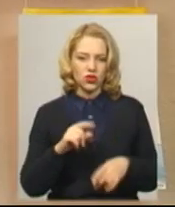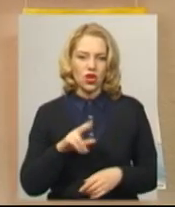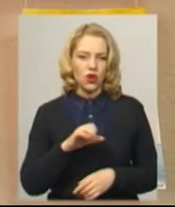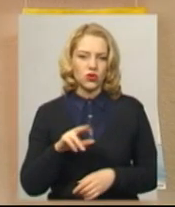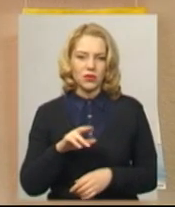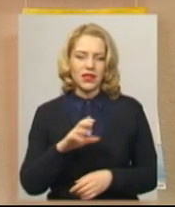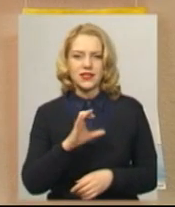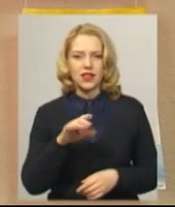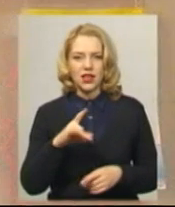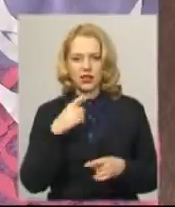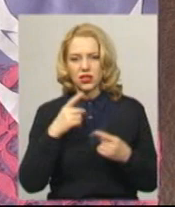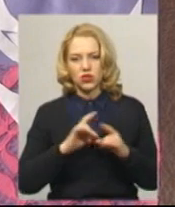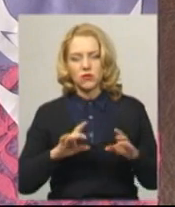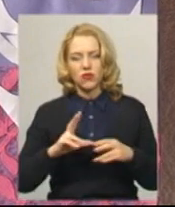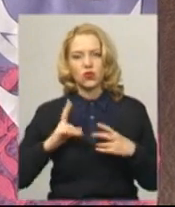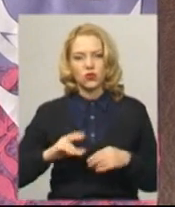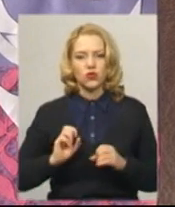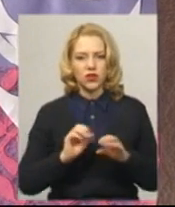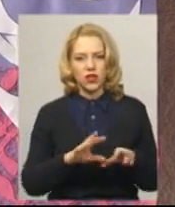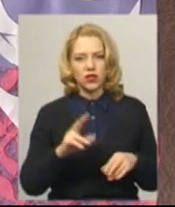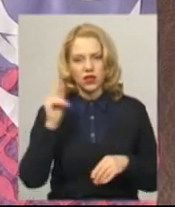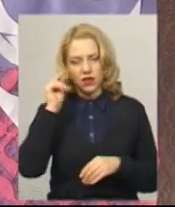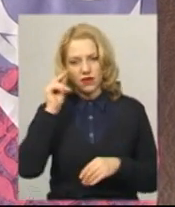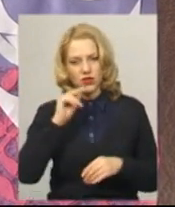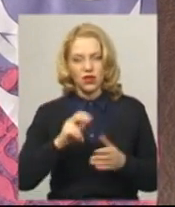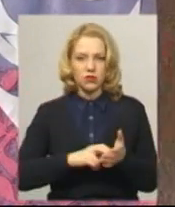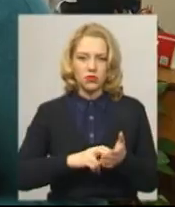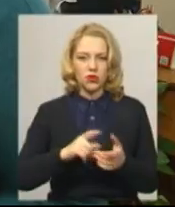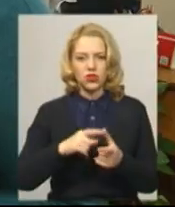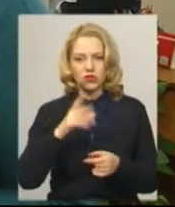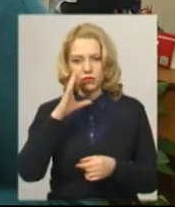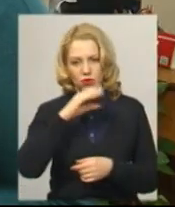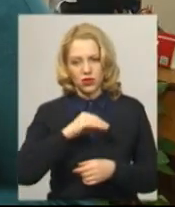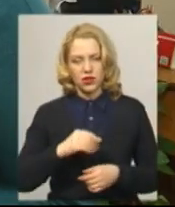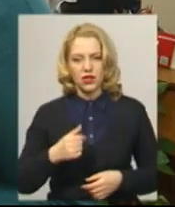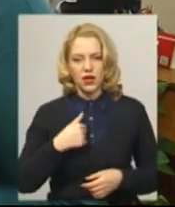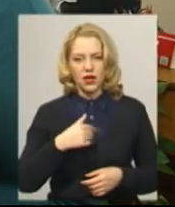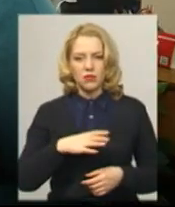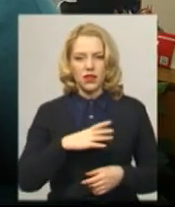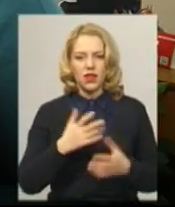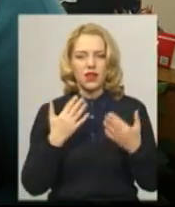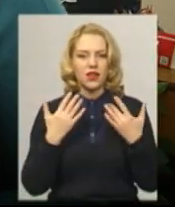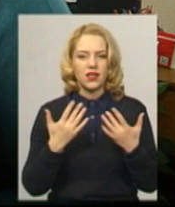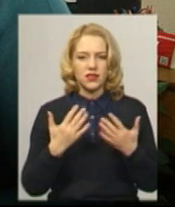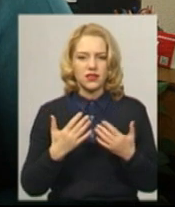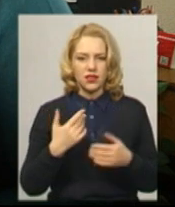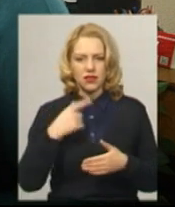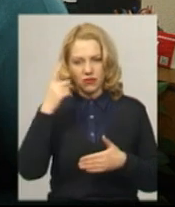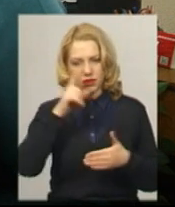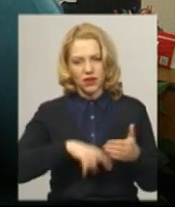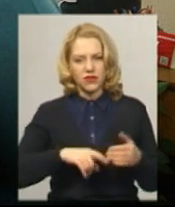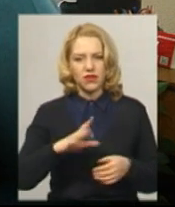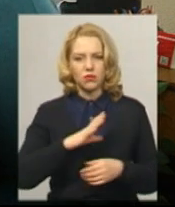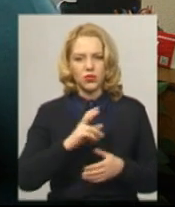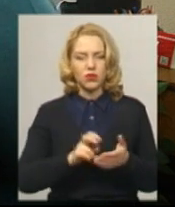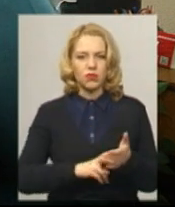Стрелецька розповідає, віддаючи доньку навчання, мала побоювання. Чи впорається Елеонора? Я була не настільки впевнена, і